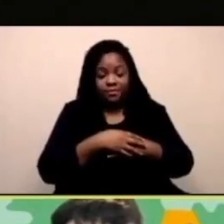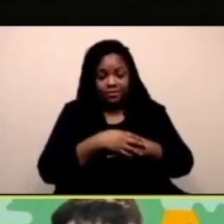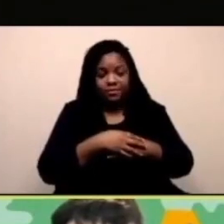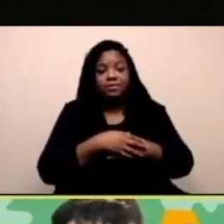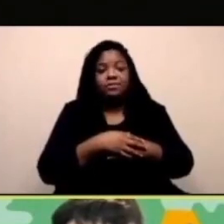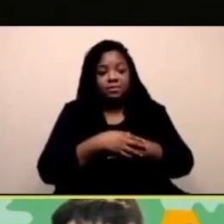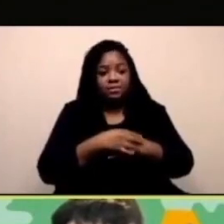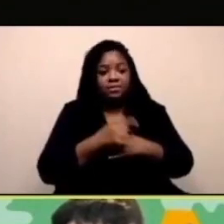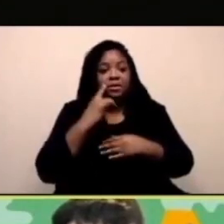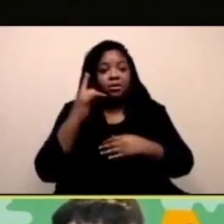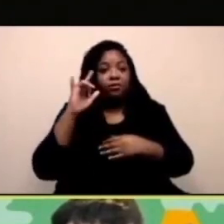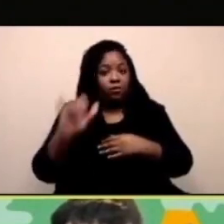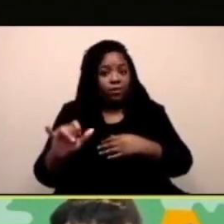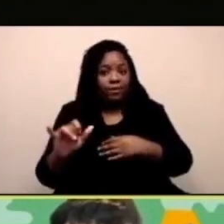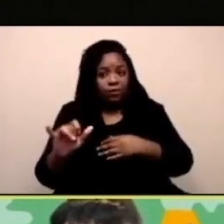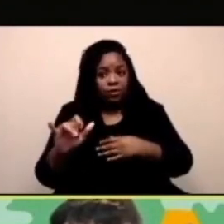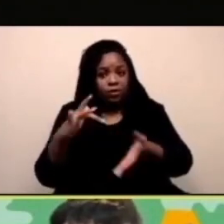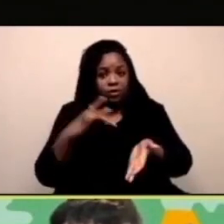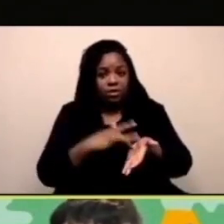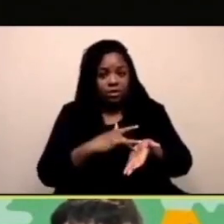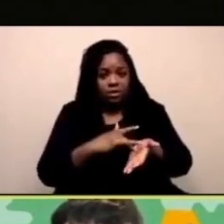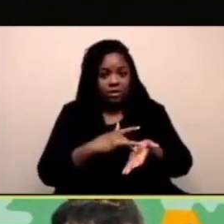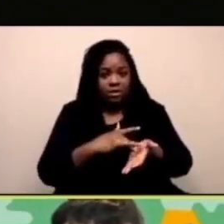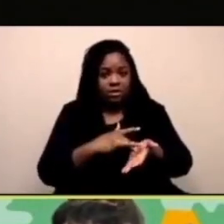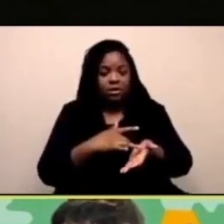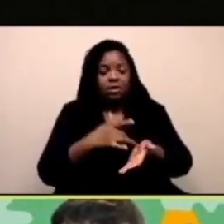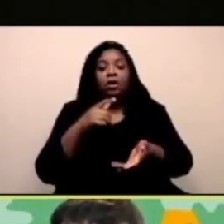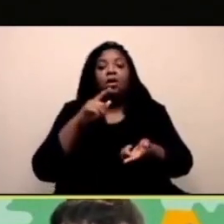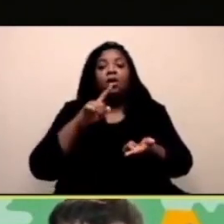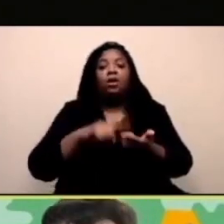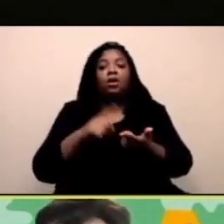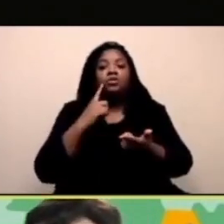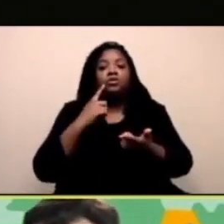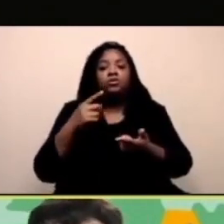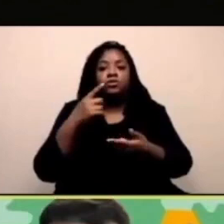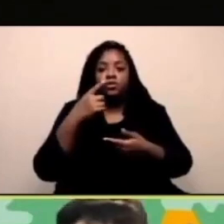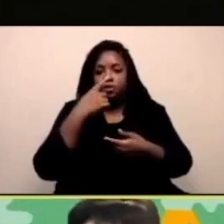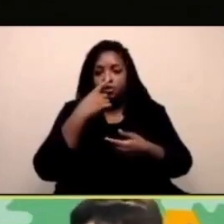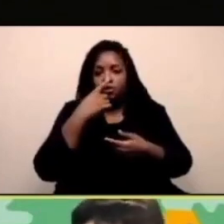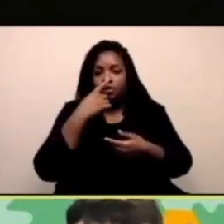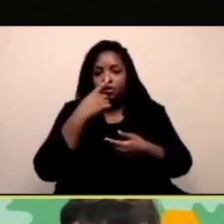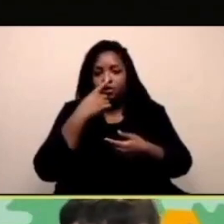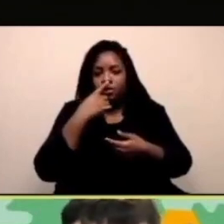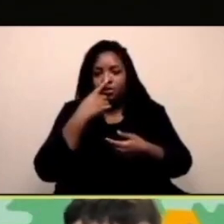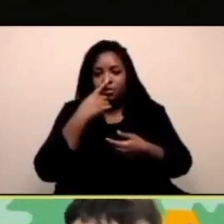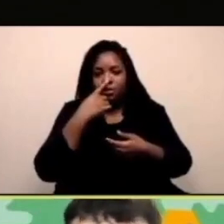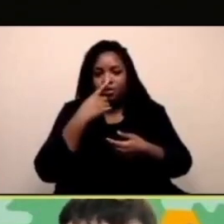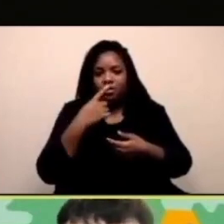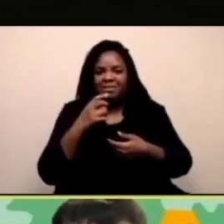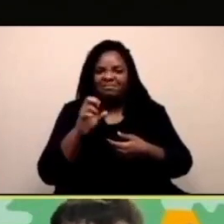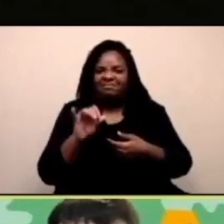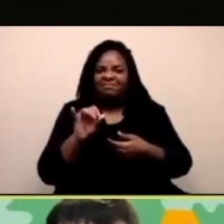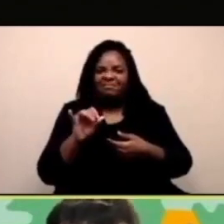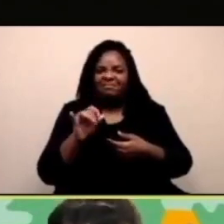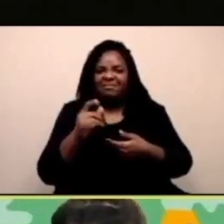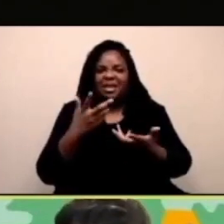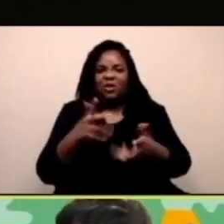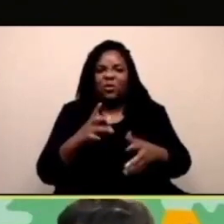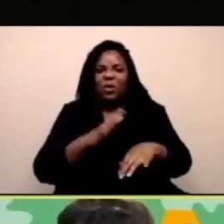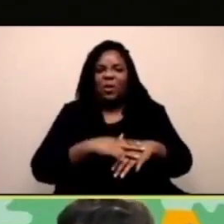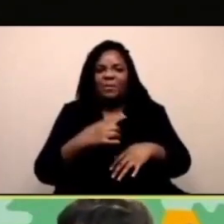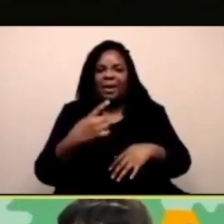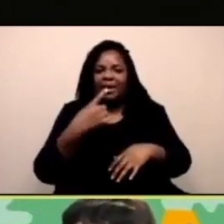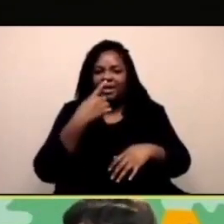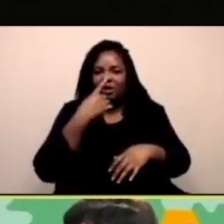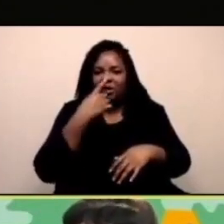ancora appiccicate alla mia testa, quindi aggiungo il codice. Facciamo un codice di sempre, forever,